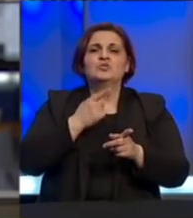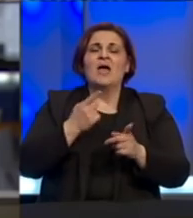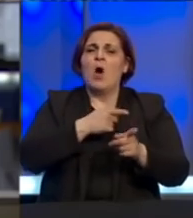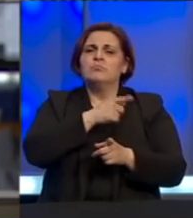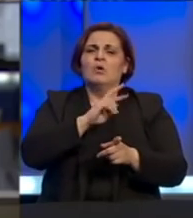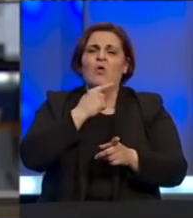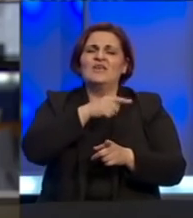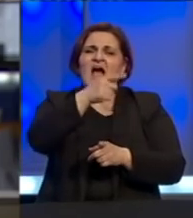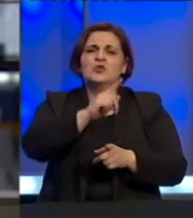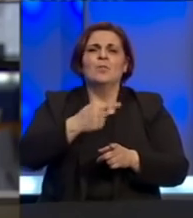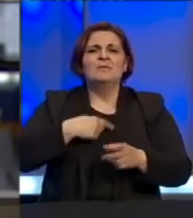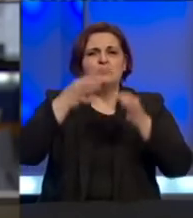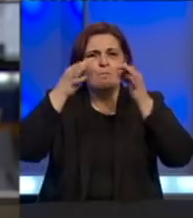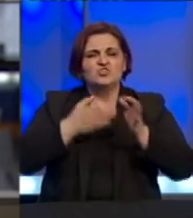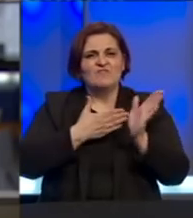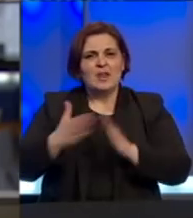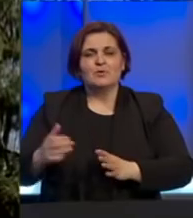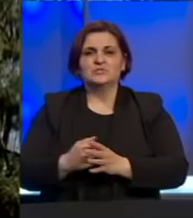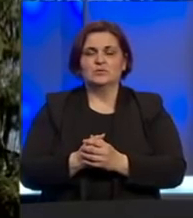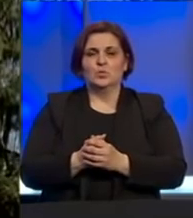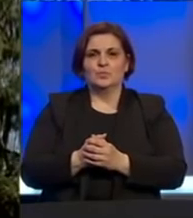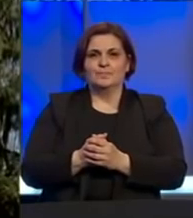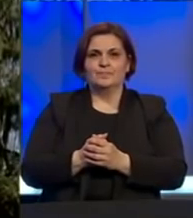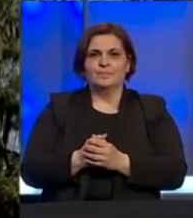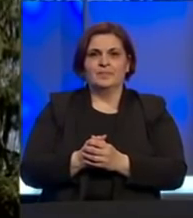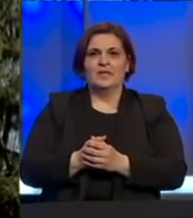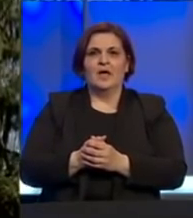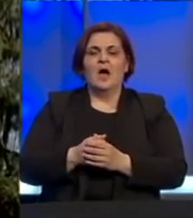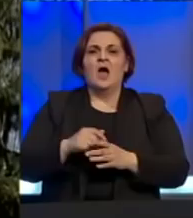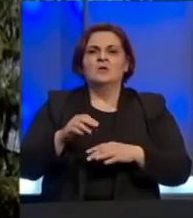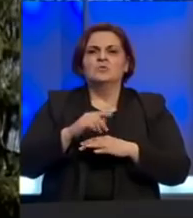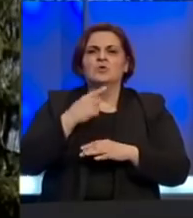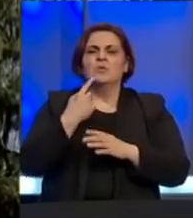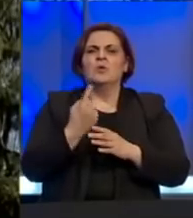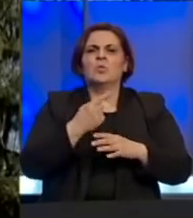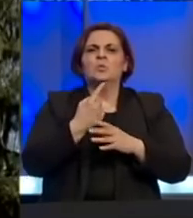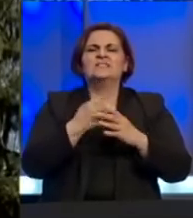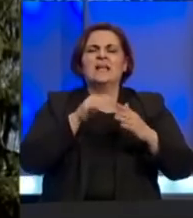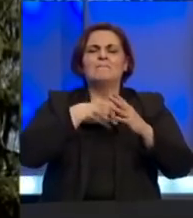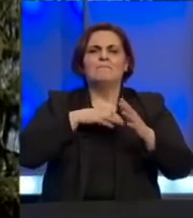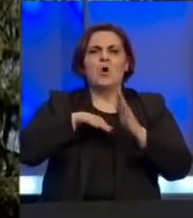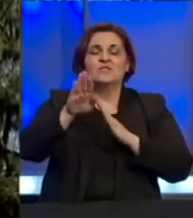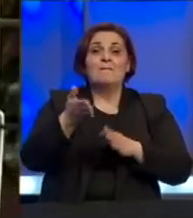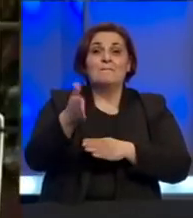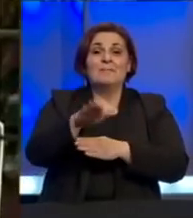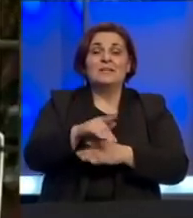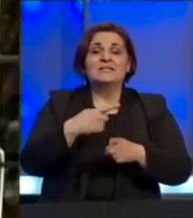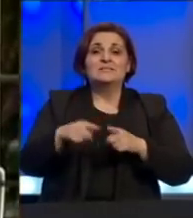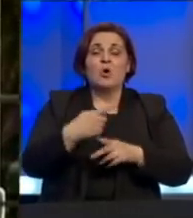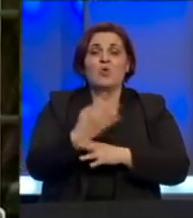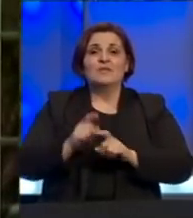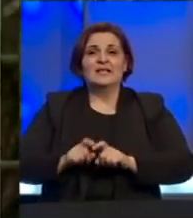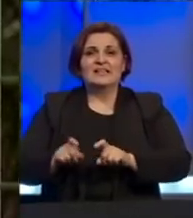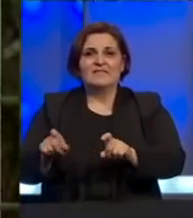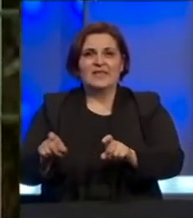poštivali sve procedure. 5. aprila u izolatoriju pod Hrastovima preminuje od posljedica COVID